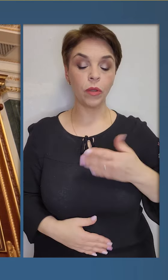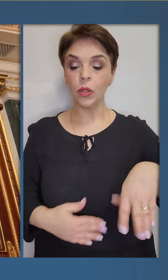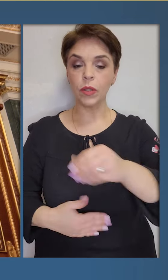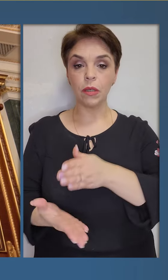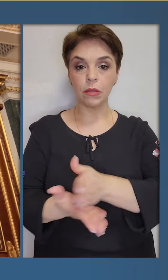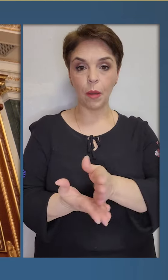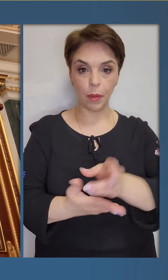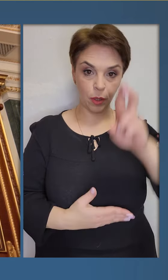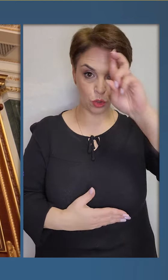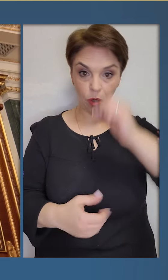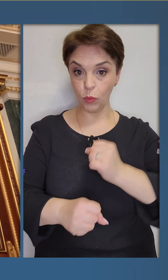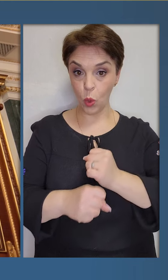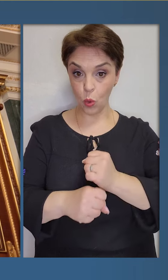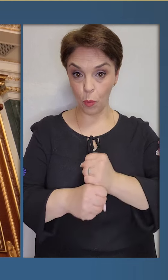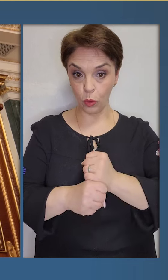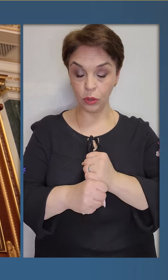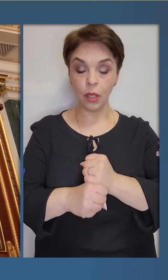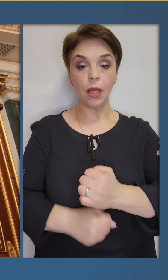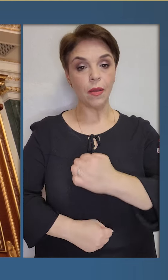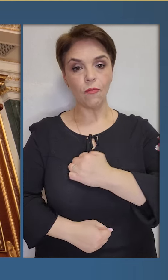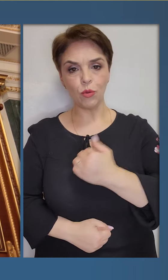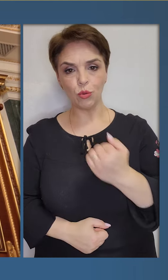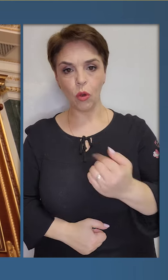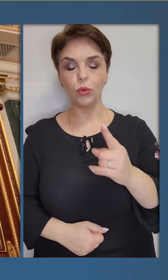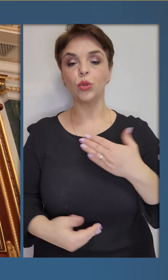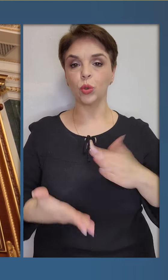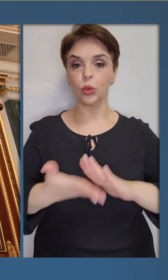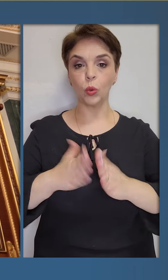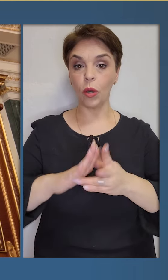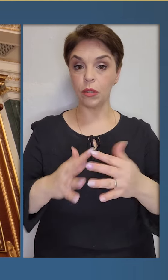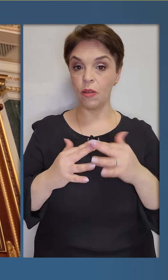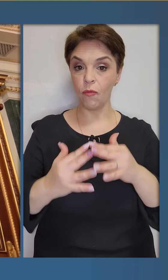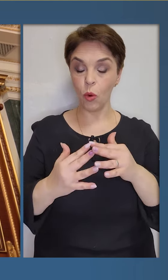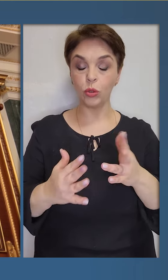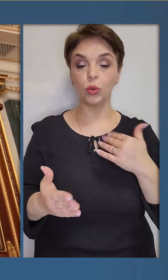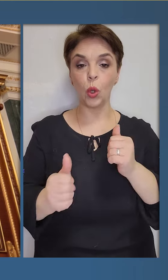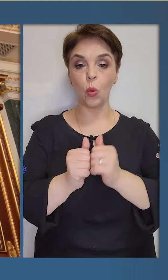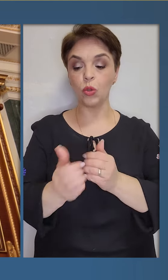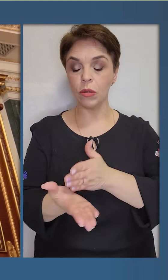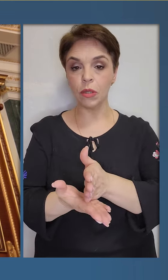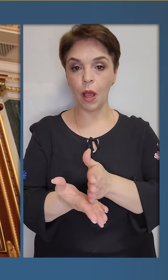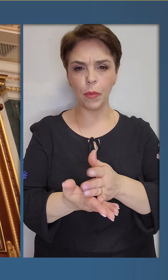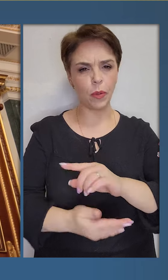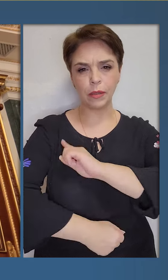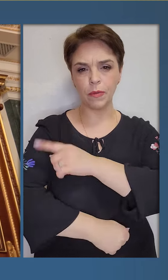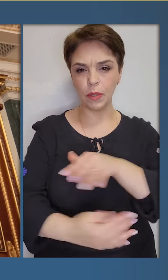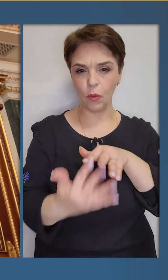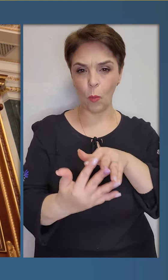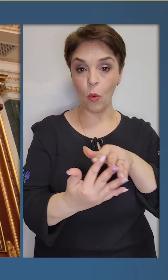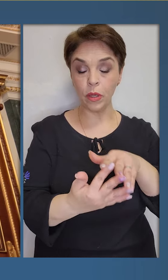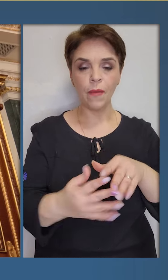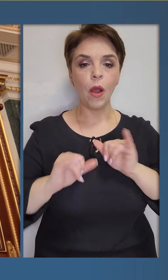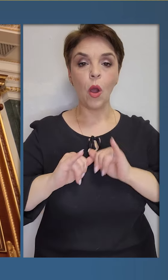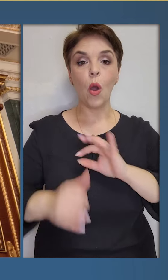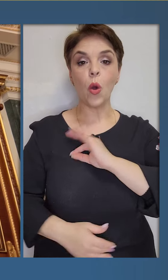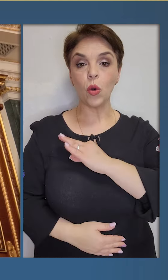з усіх напрямків державної роботи, військові щодо ситуації на фронті, щодо кожного напрямку інтенсивних боїв,